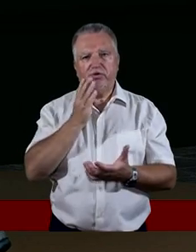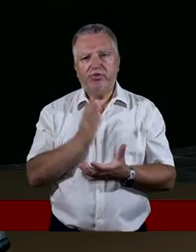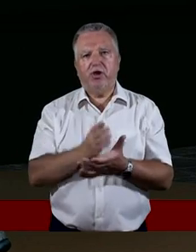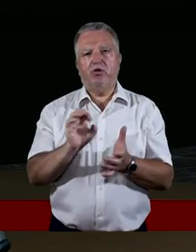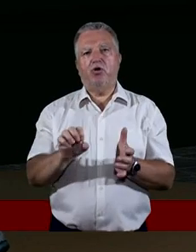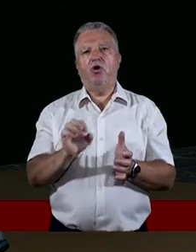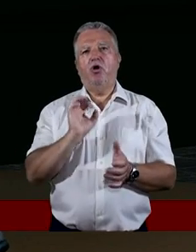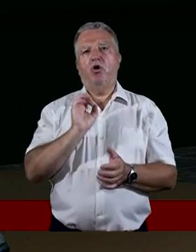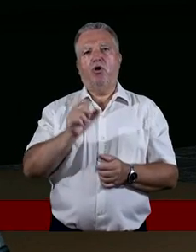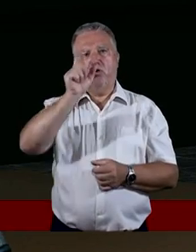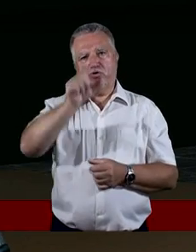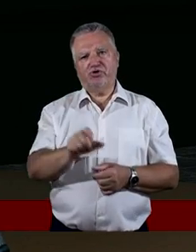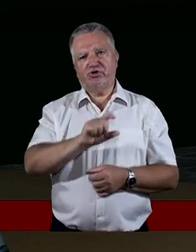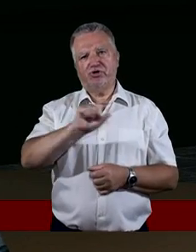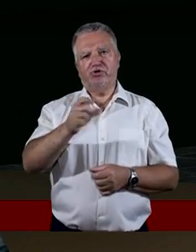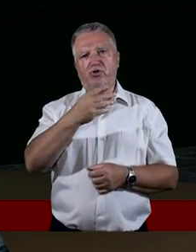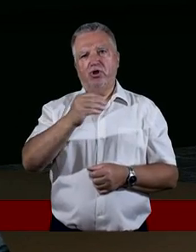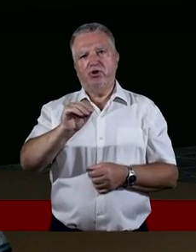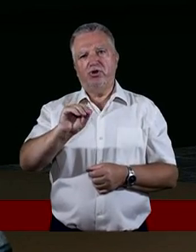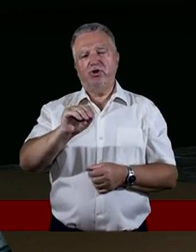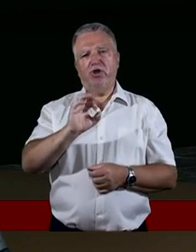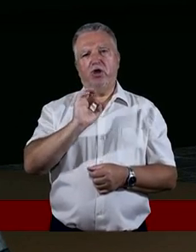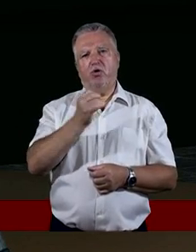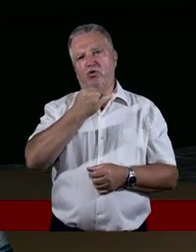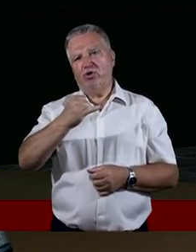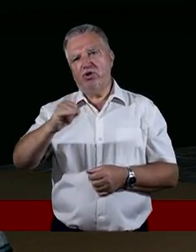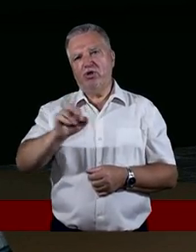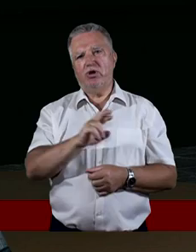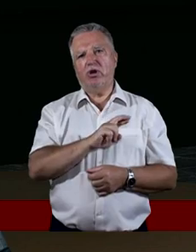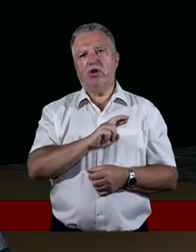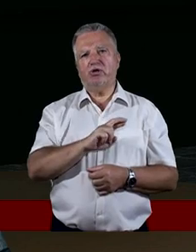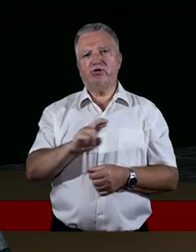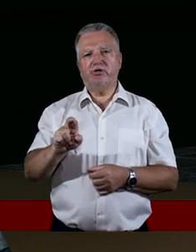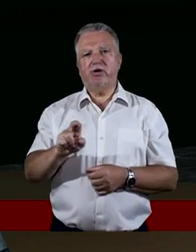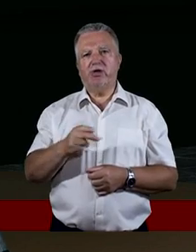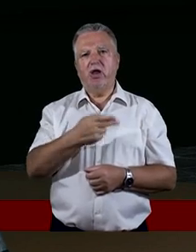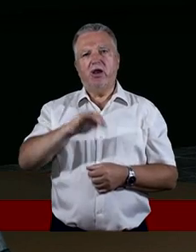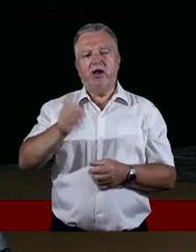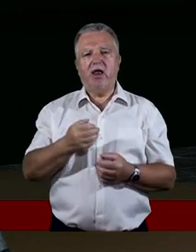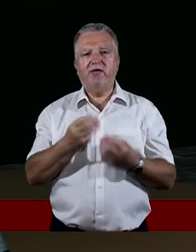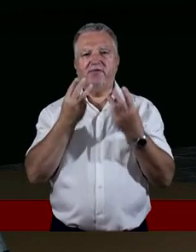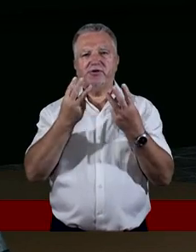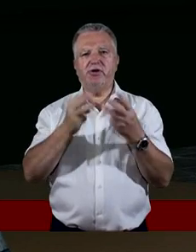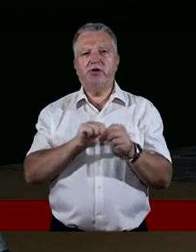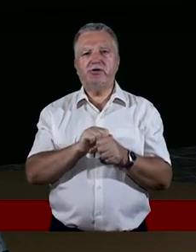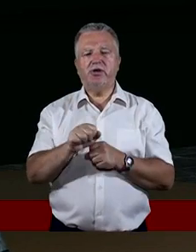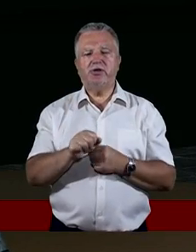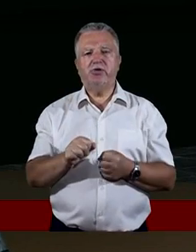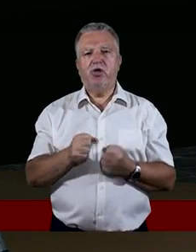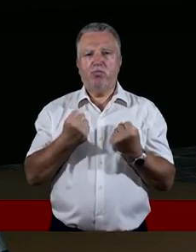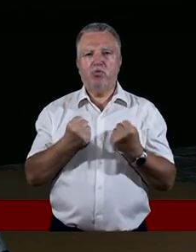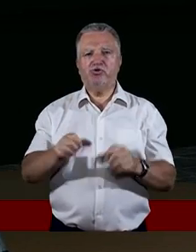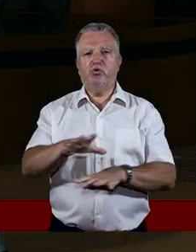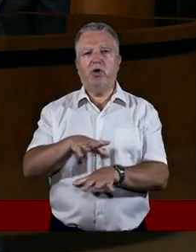rzeczach, nie o jakaś specjalna mowa, specjalny język, ale Chrystus, bo najważniejsza jest ta moc, z jaką działamy, moc Ducha